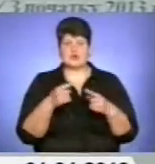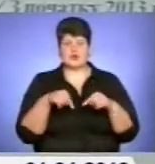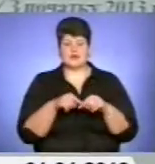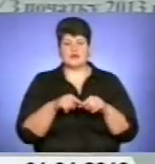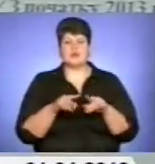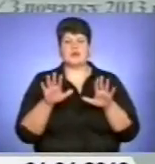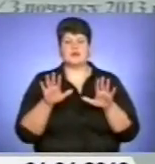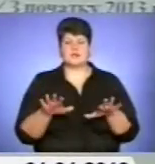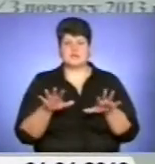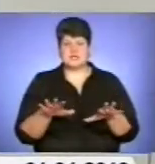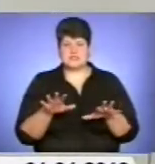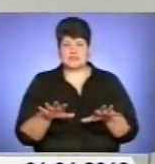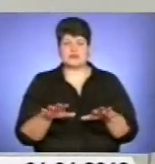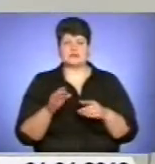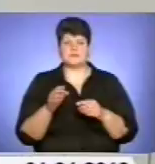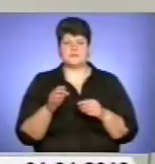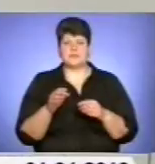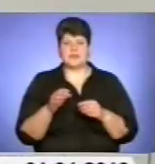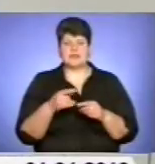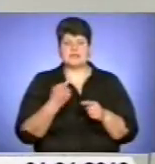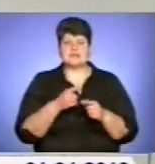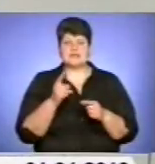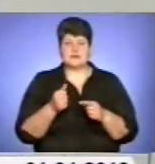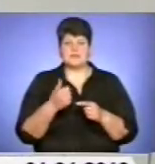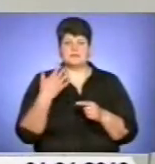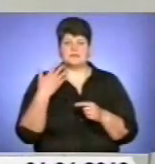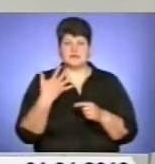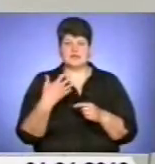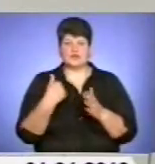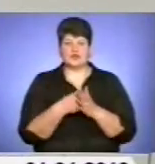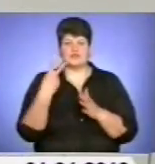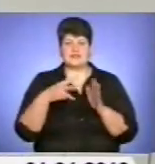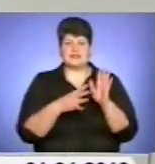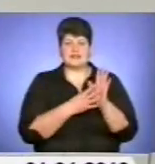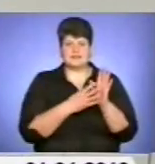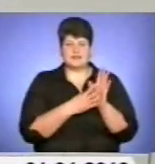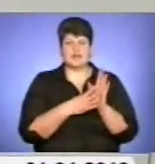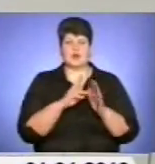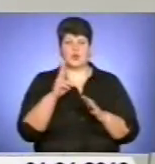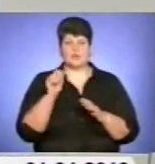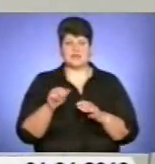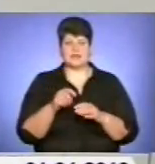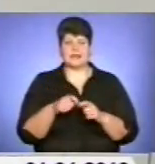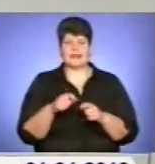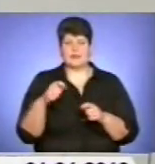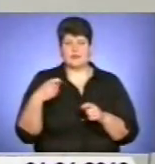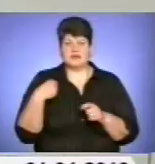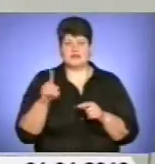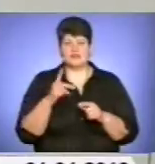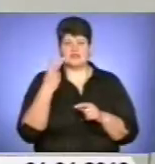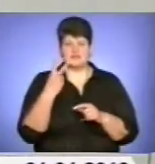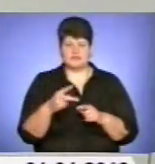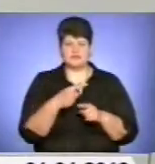на згодженні з державним місцем за 5 до 29 кубічних кілометрів, що на 2,5